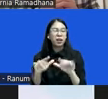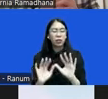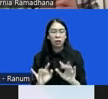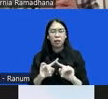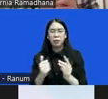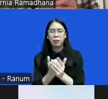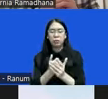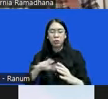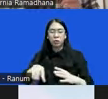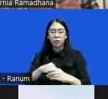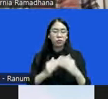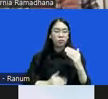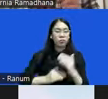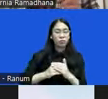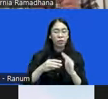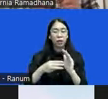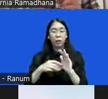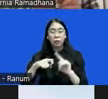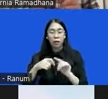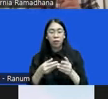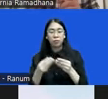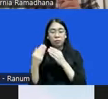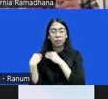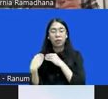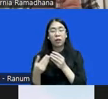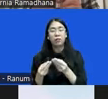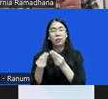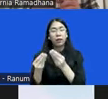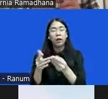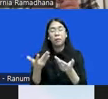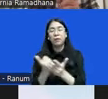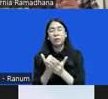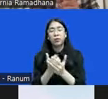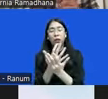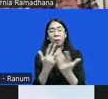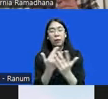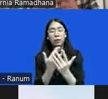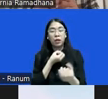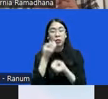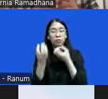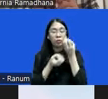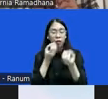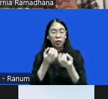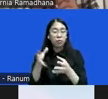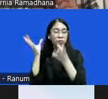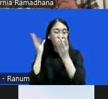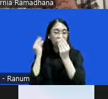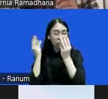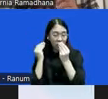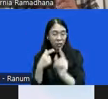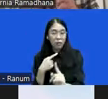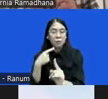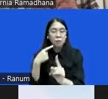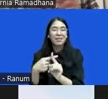participation MK mengamanatkan bahwa suara masyarakat itu bukan hanya didengar, tapi turut